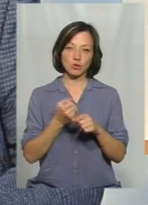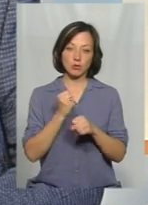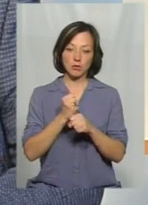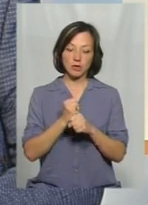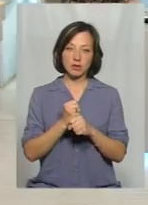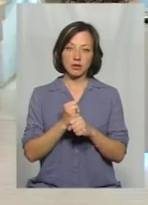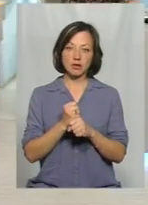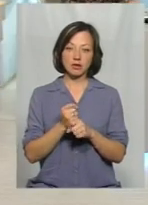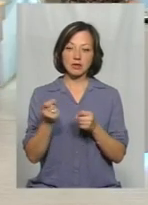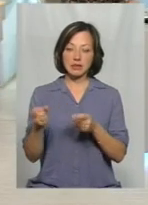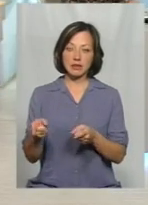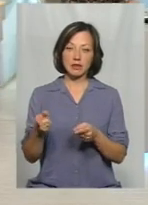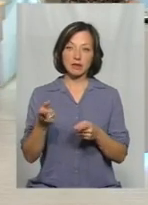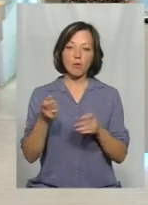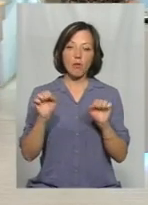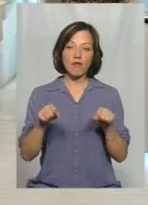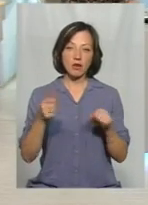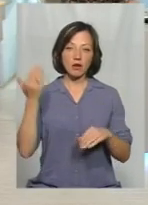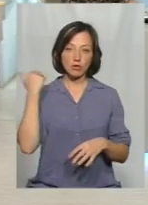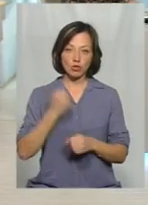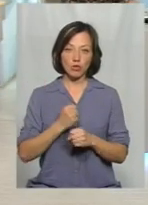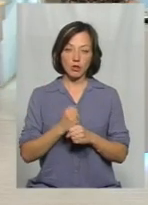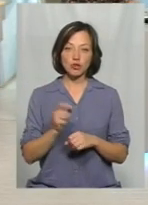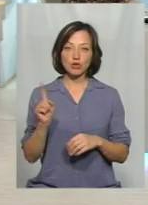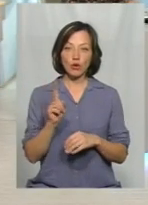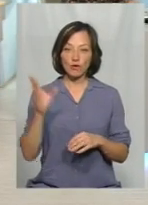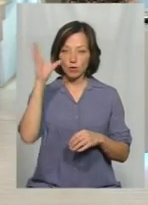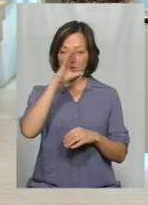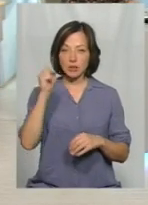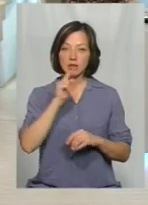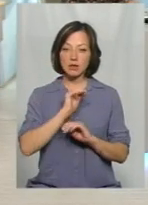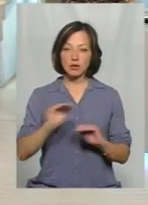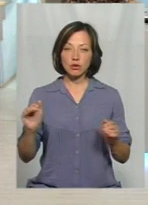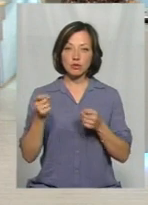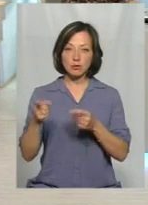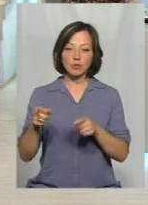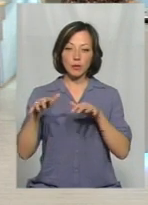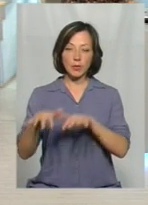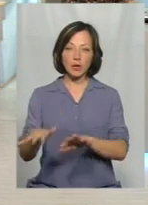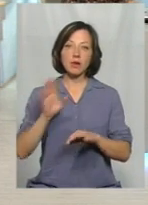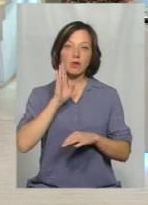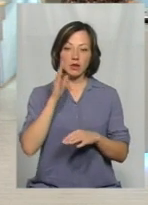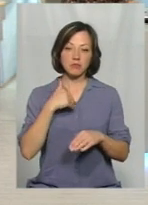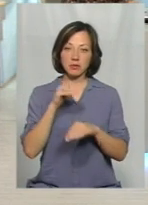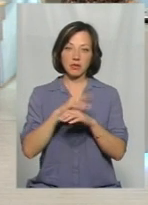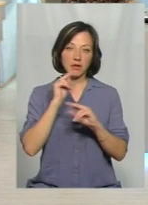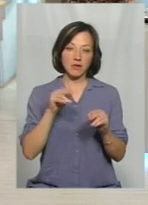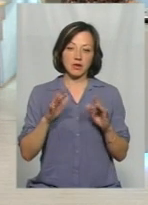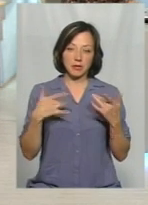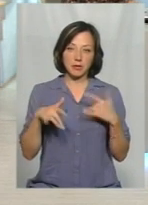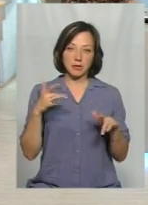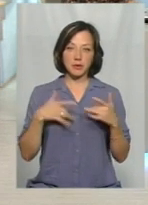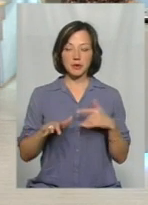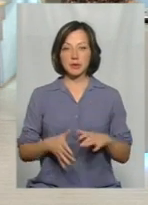навіть залпові скиди, як це, ймовірно, і робилося раніше, що вночі тихенько щось спустили, а вранці ми вже не винні, ми біли і